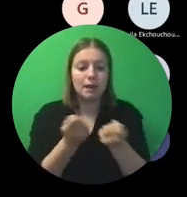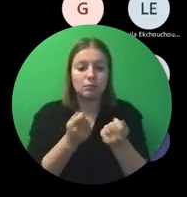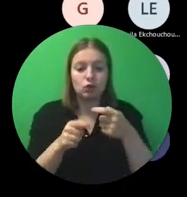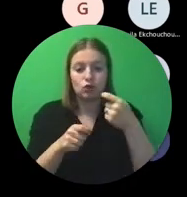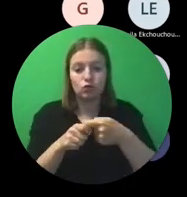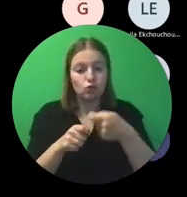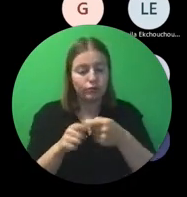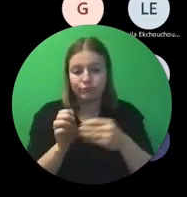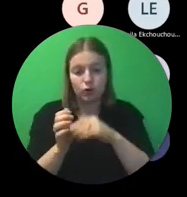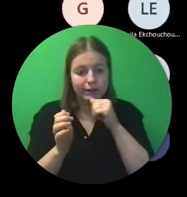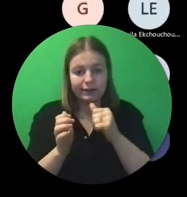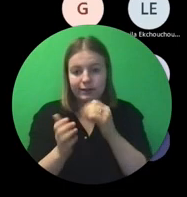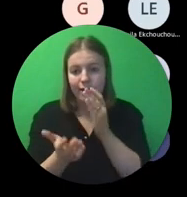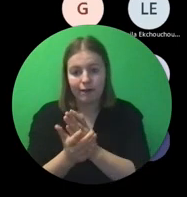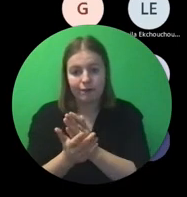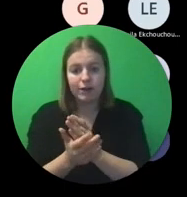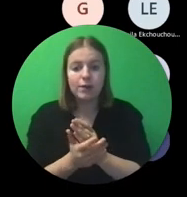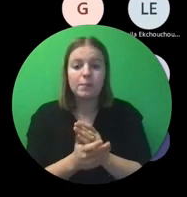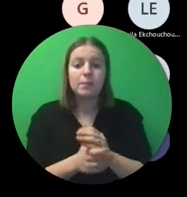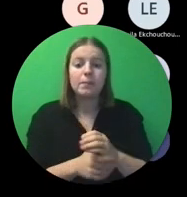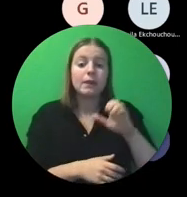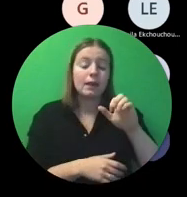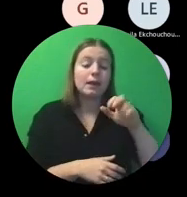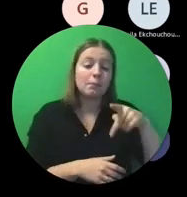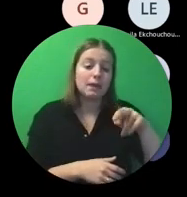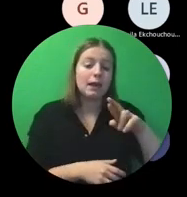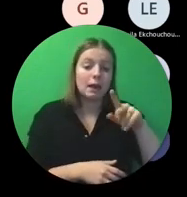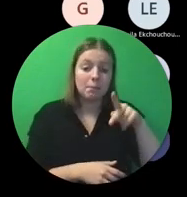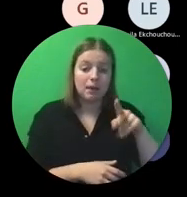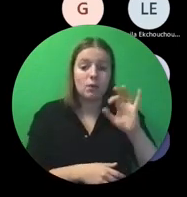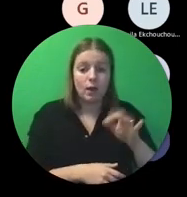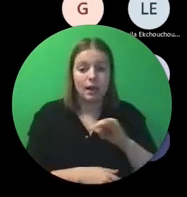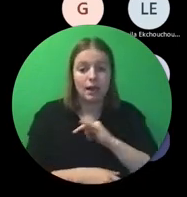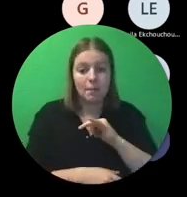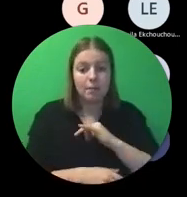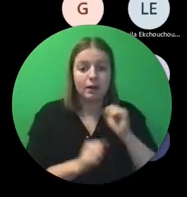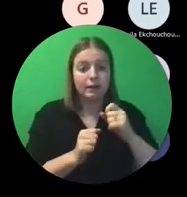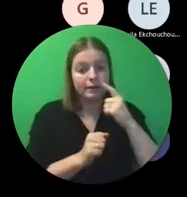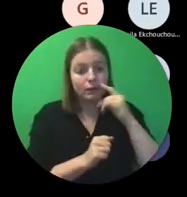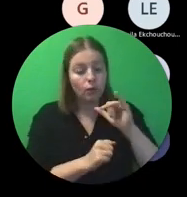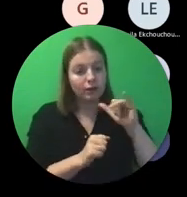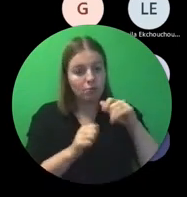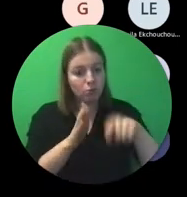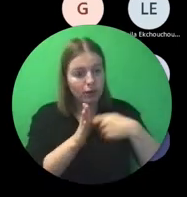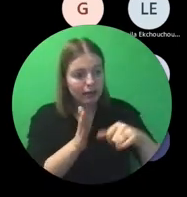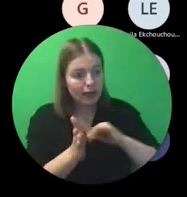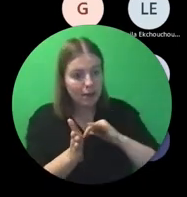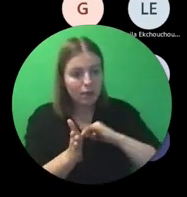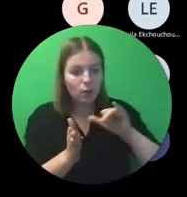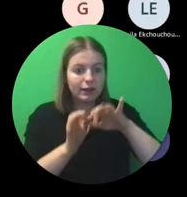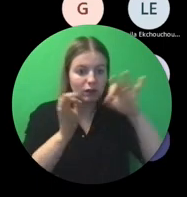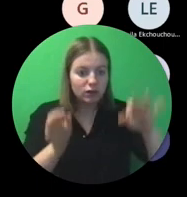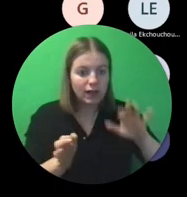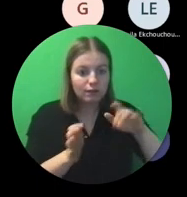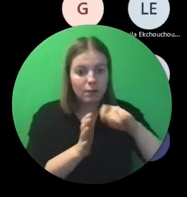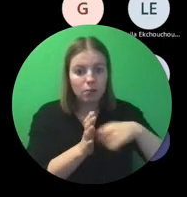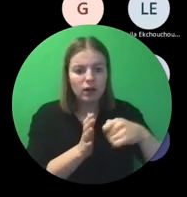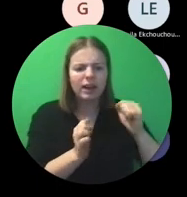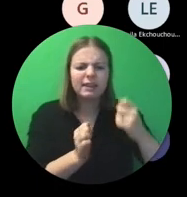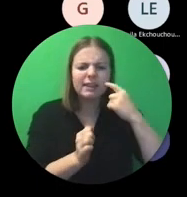EPRP zelf, de databank, waarvan je kan zien welke projecten er allemaal bestaan en hun resultaten. Dat is dan de onderste